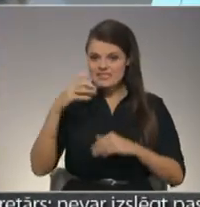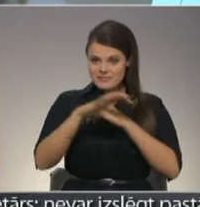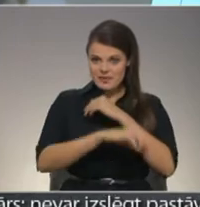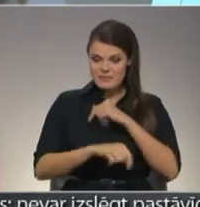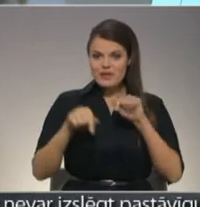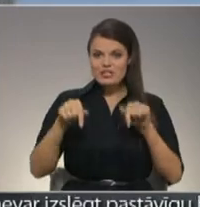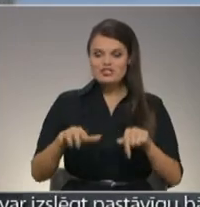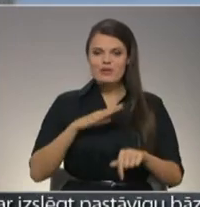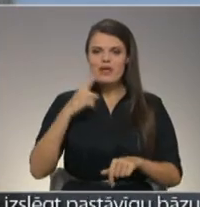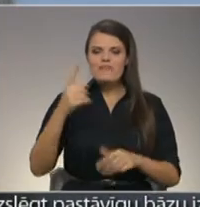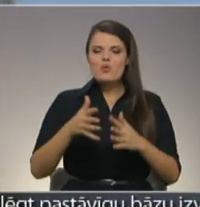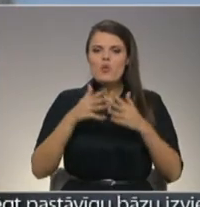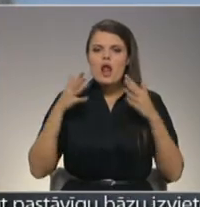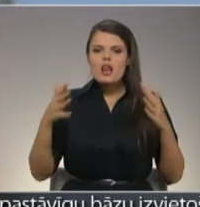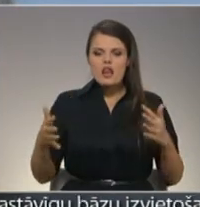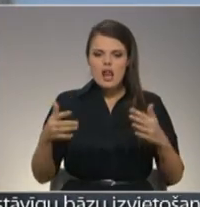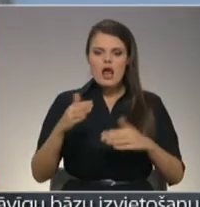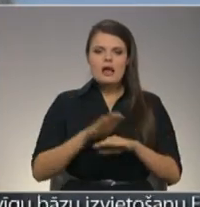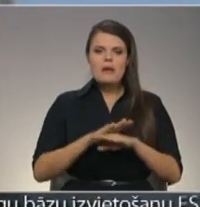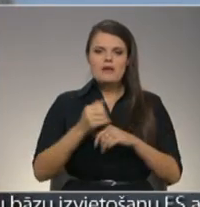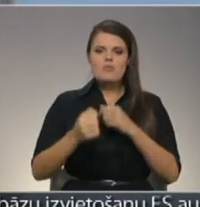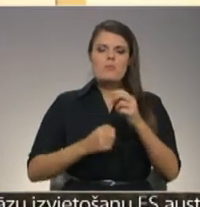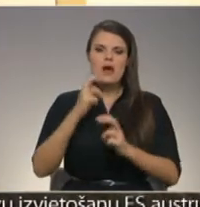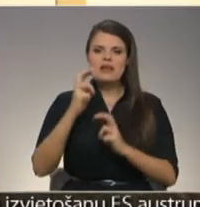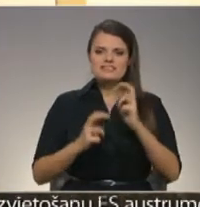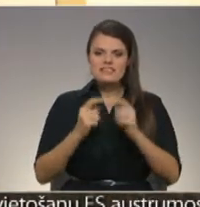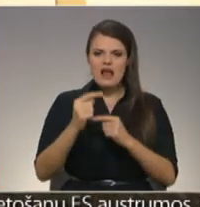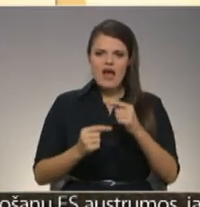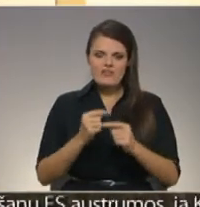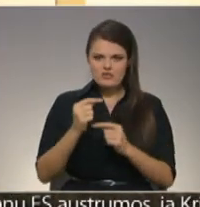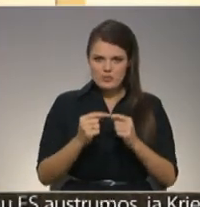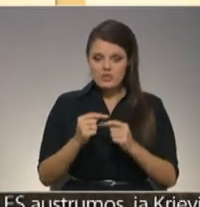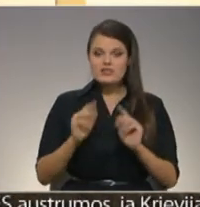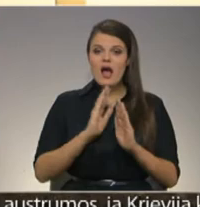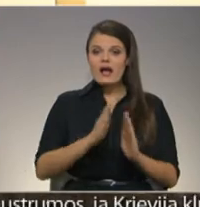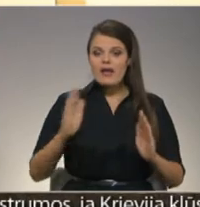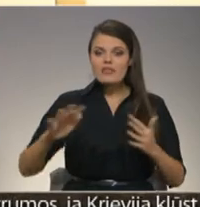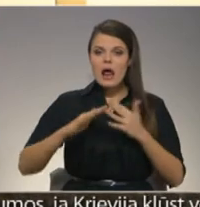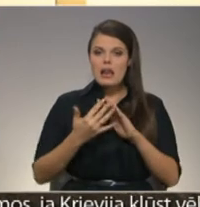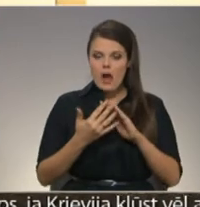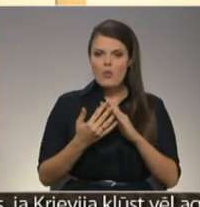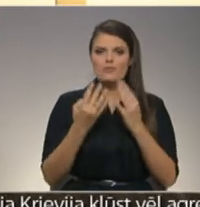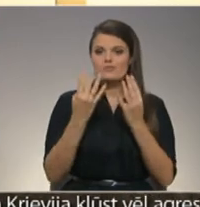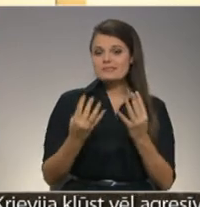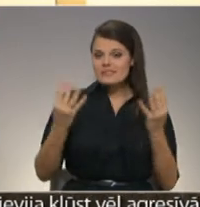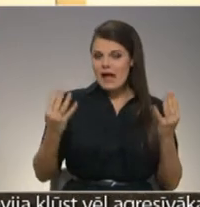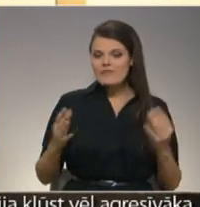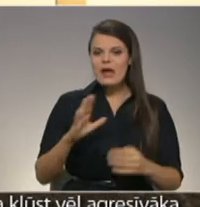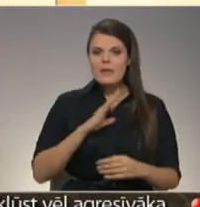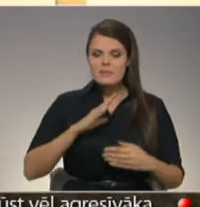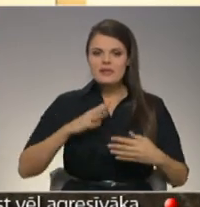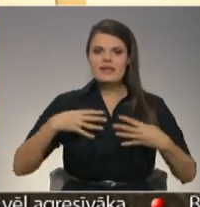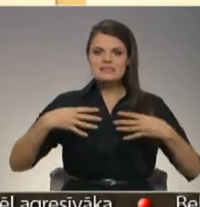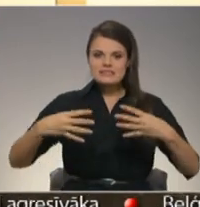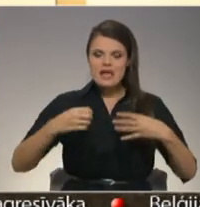Viļānos atradās viena no lielākajām linu pārstrādes rūpnīcām. Praktiski katrā lauku sētā bija steles,